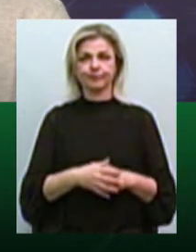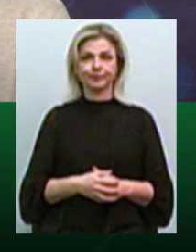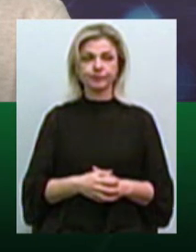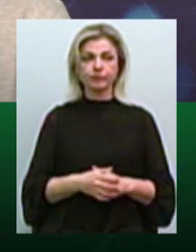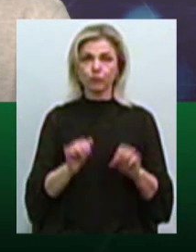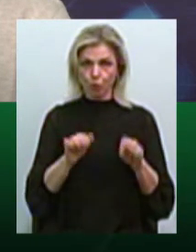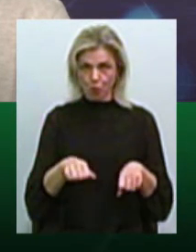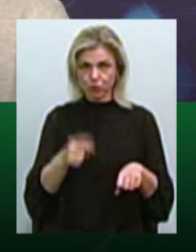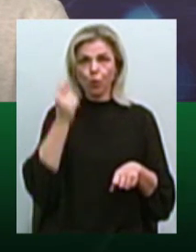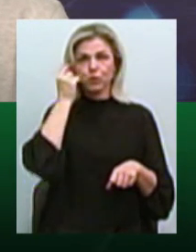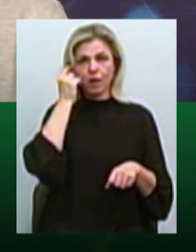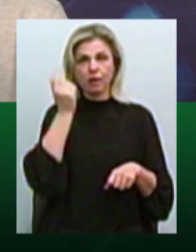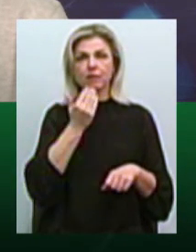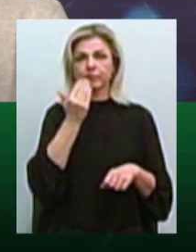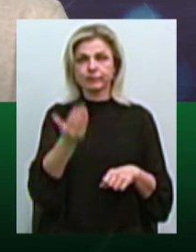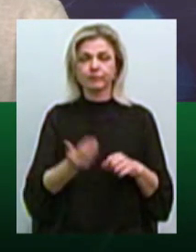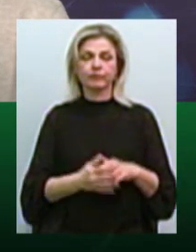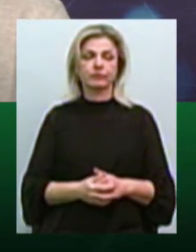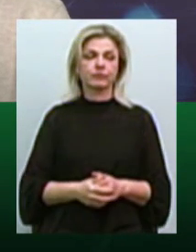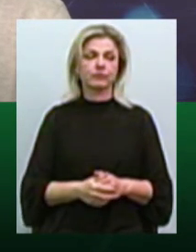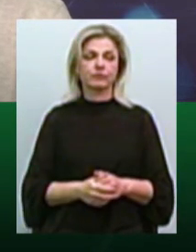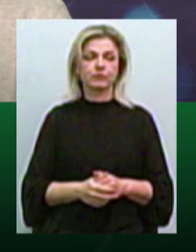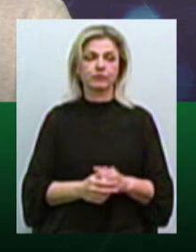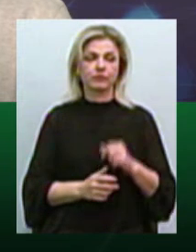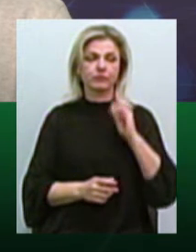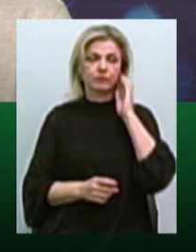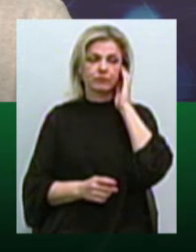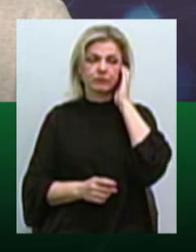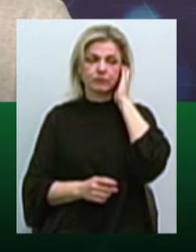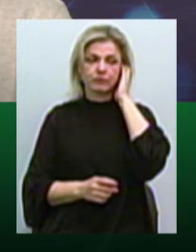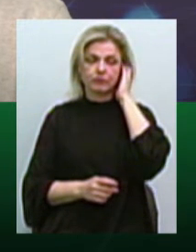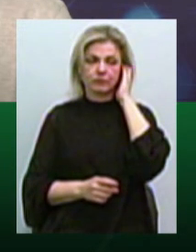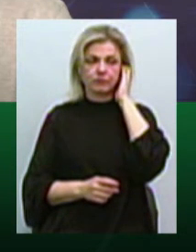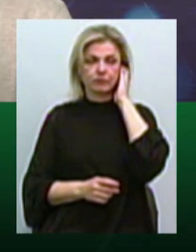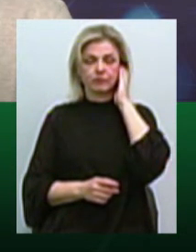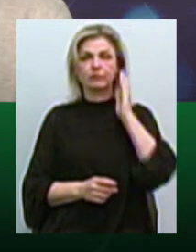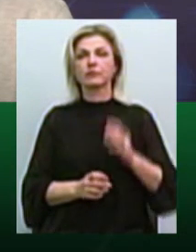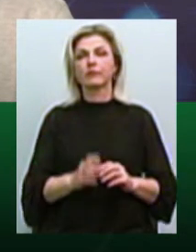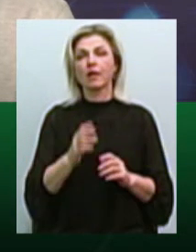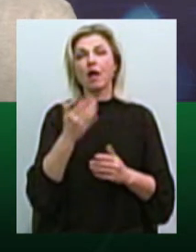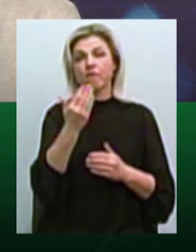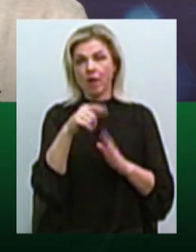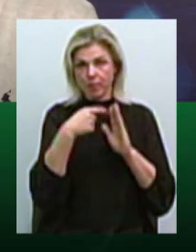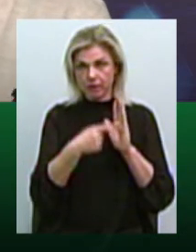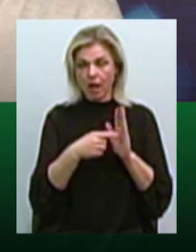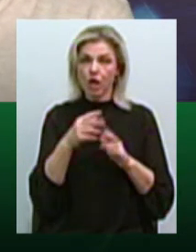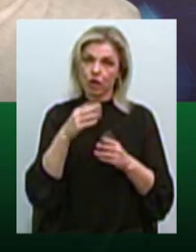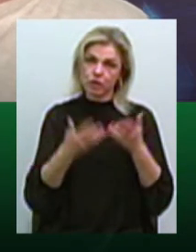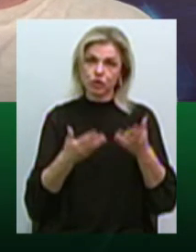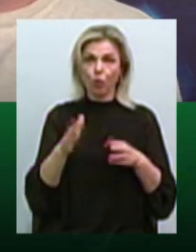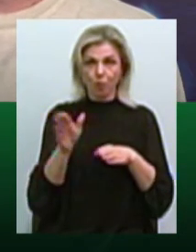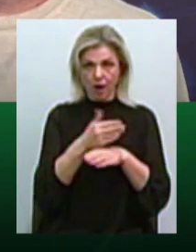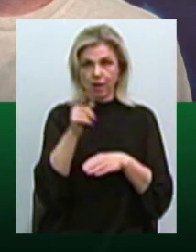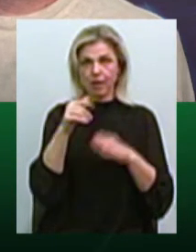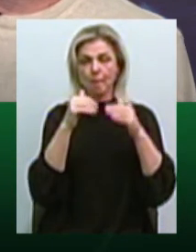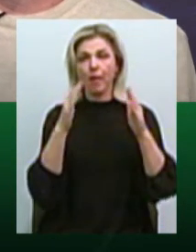Можно узнать? Ваше питание, чи знищили там палатки? Да, да, да, Девонька, да.